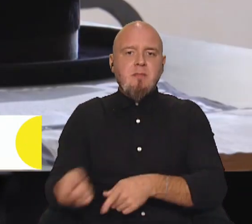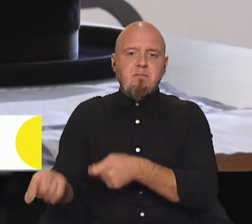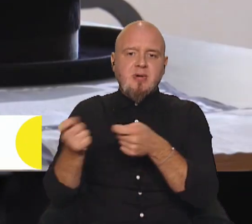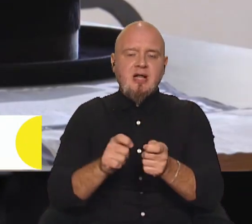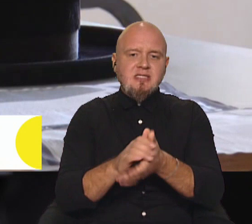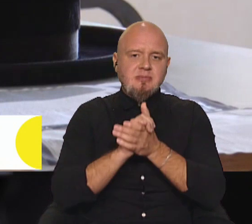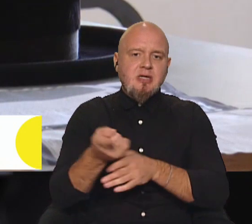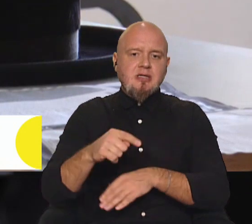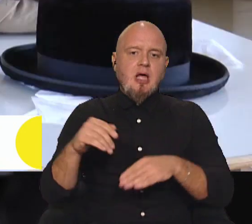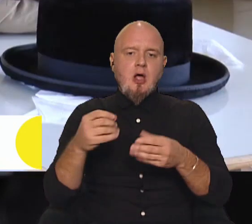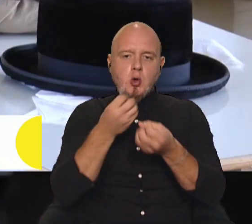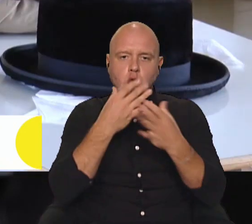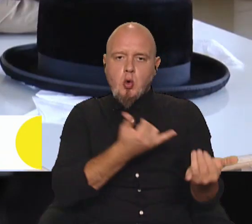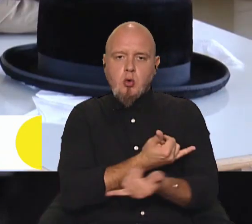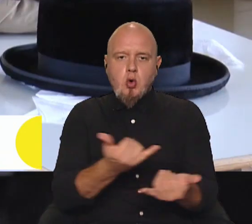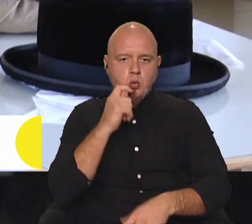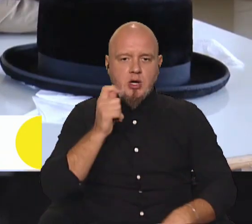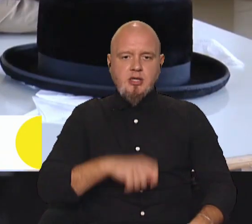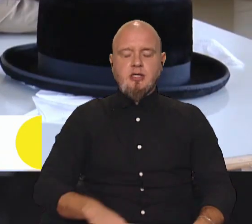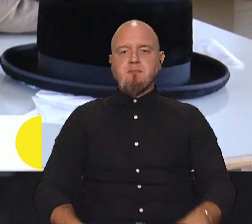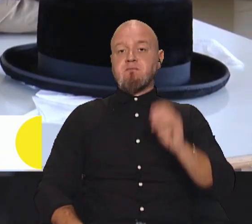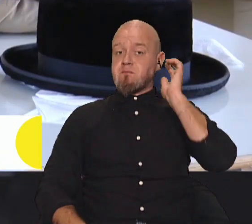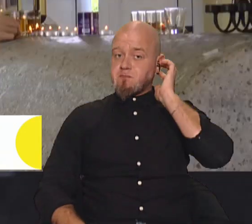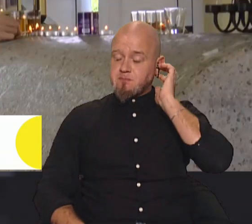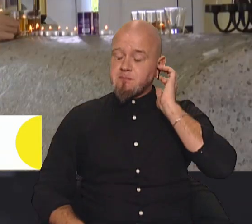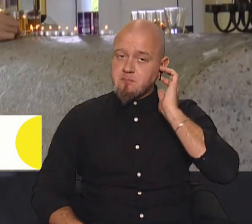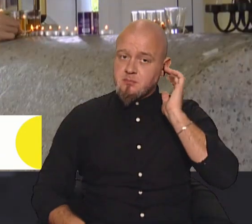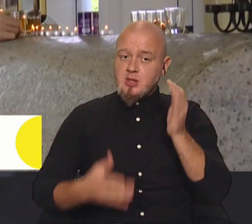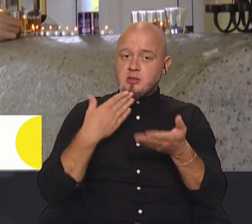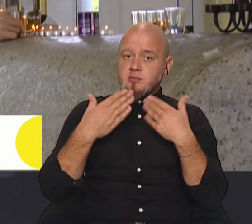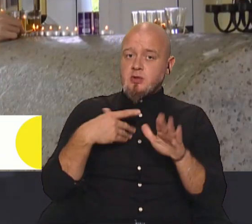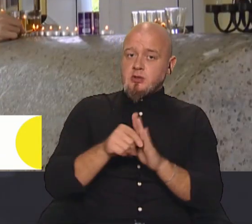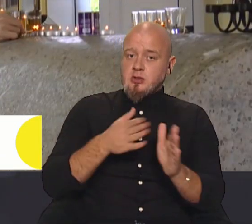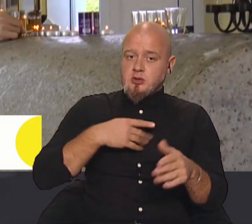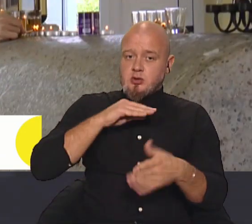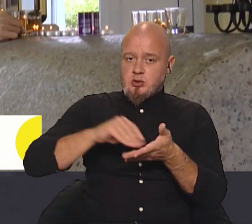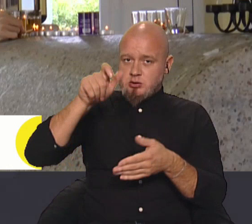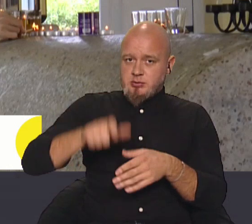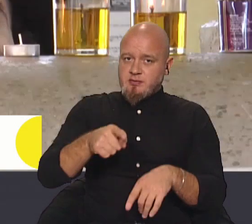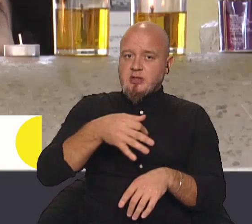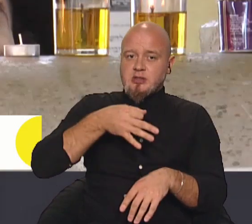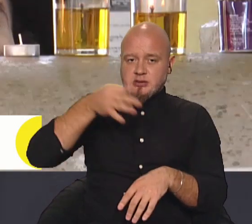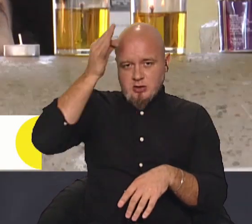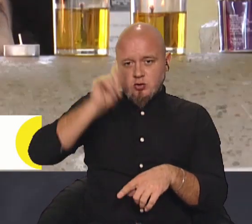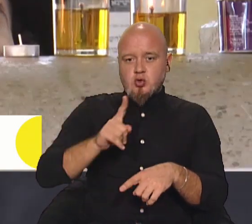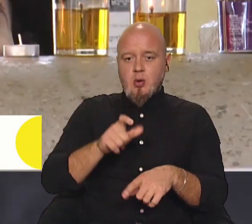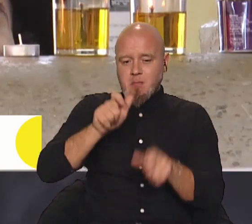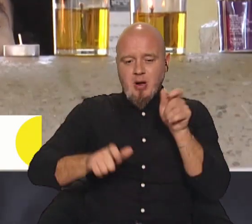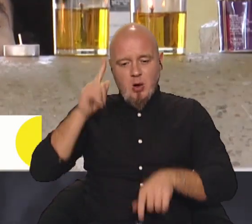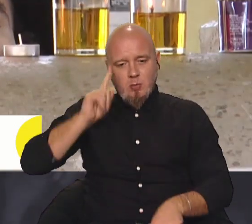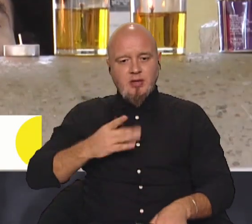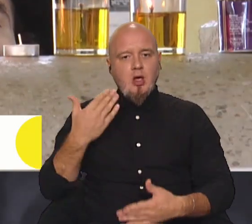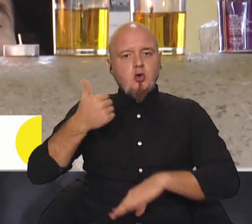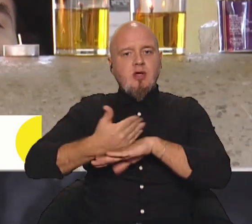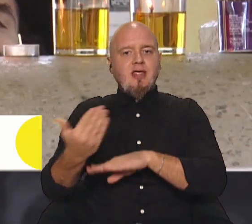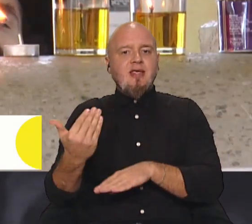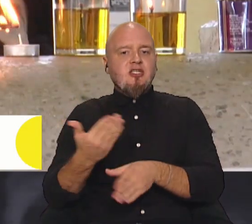мир та добро Україні. От у спілкуванні з нашою кореспонденткою ви згадували, що паломники, основна їхня